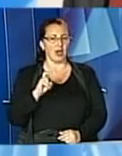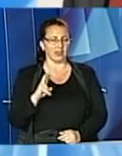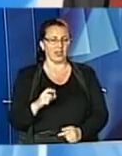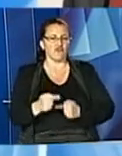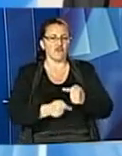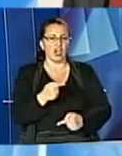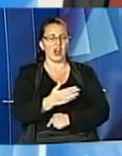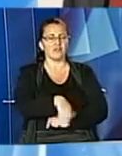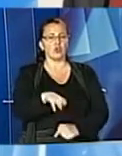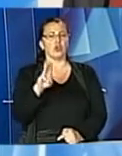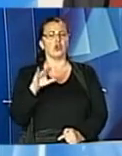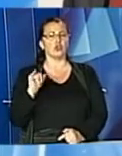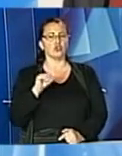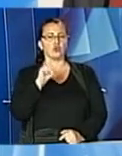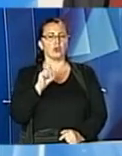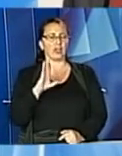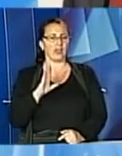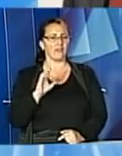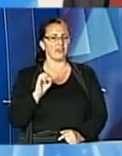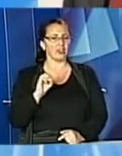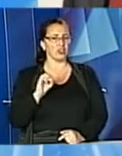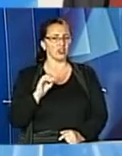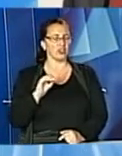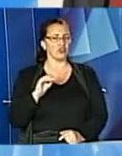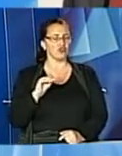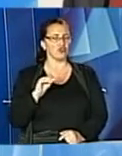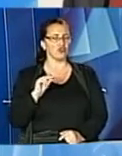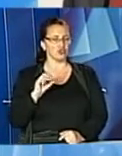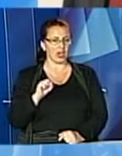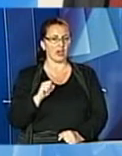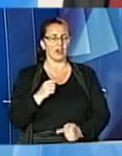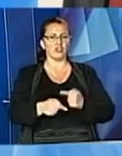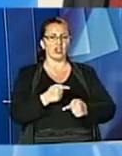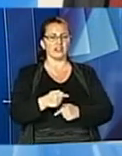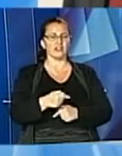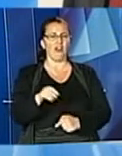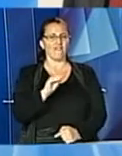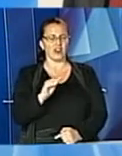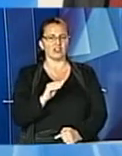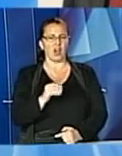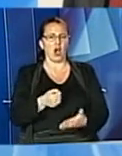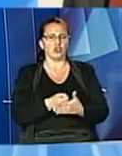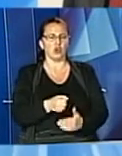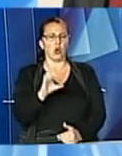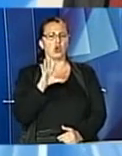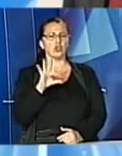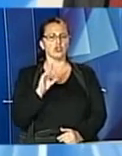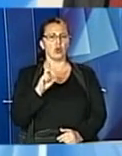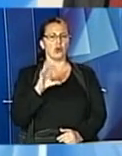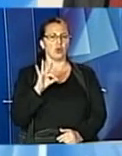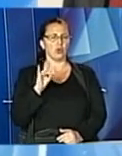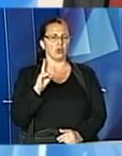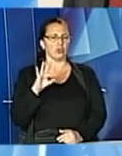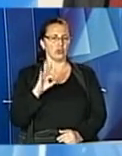вулицю Шухевича можуть виїхати на вулицю Франка в напрямку площі Соборної або продовжити рух далі по